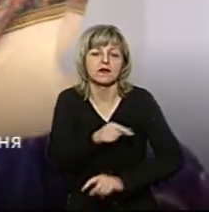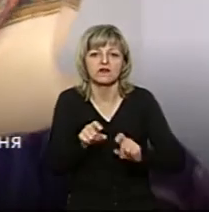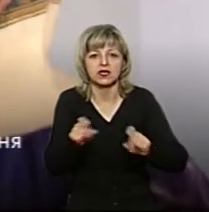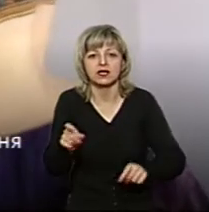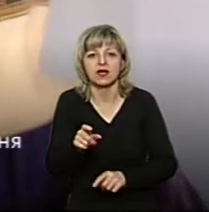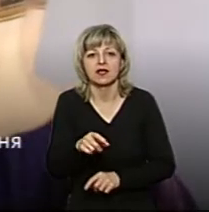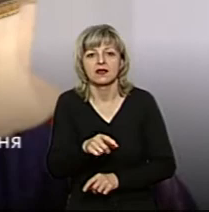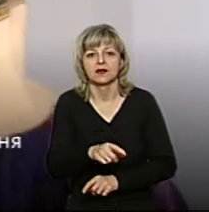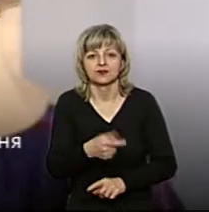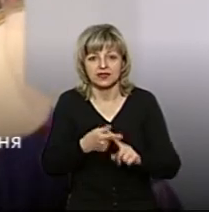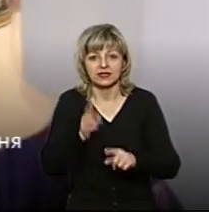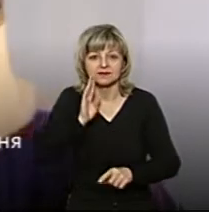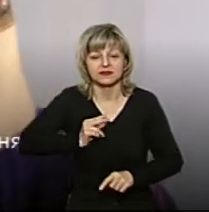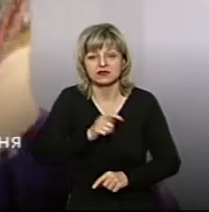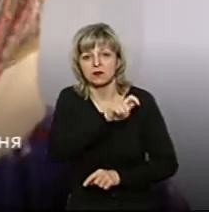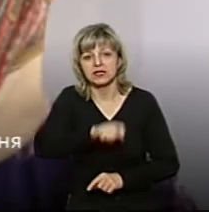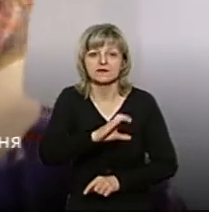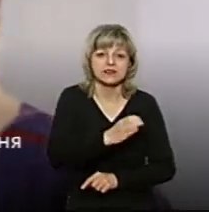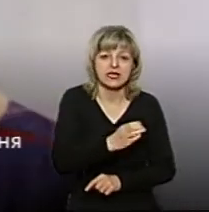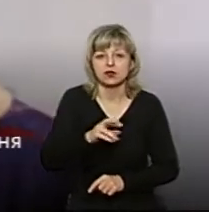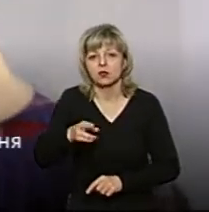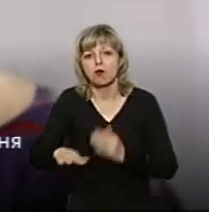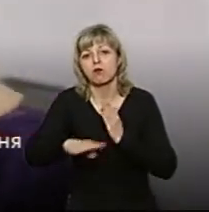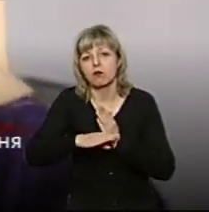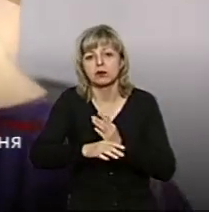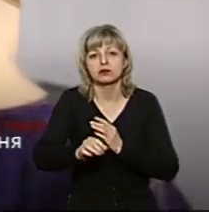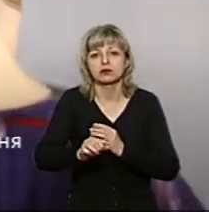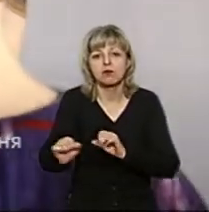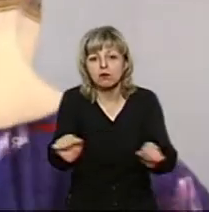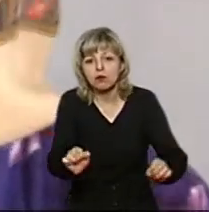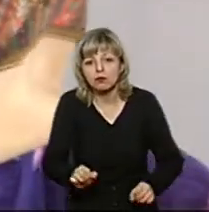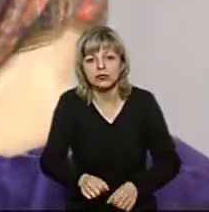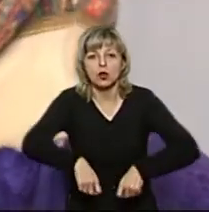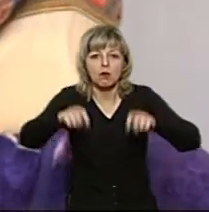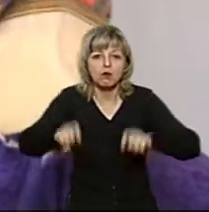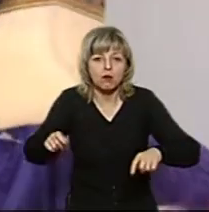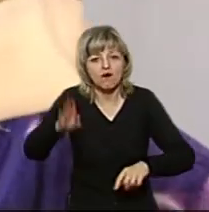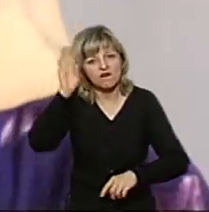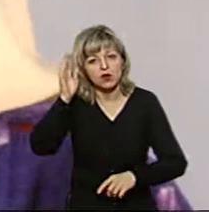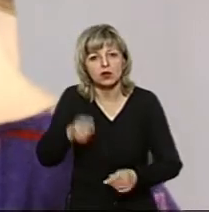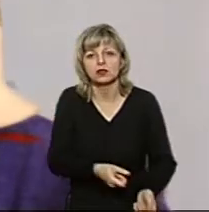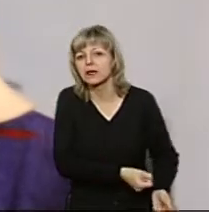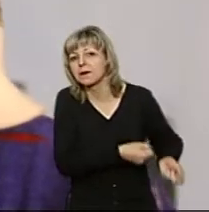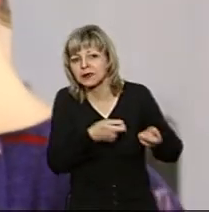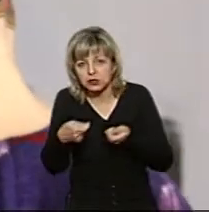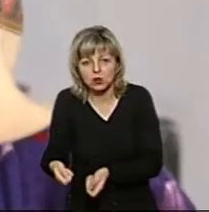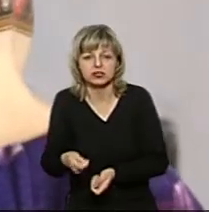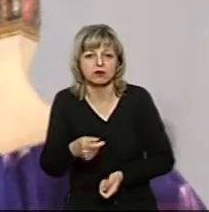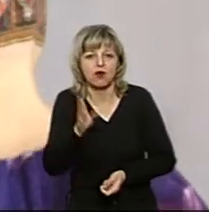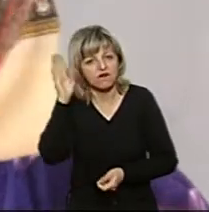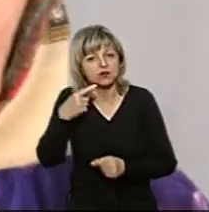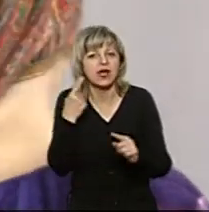мені в середу, п'ятниця, поможе мені помити, повітіпувати, води приносить, бо вода нас далеко.